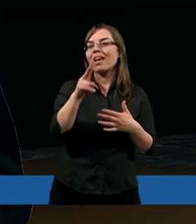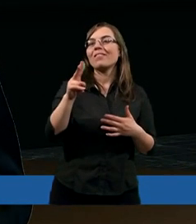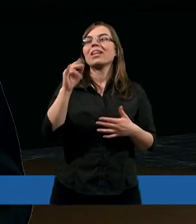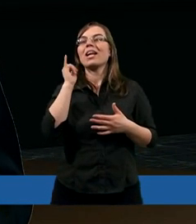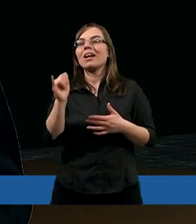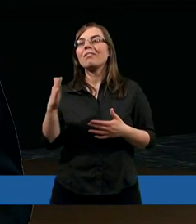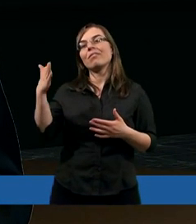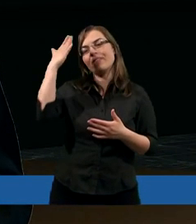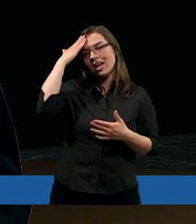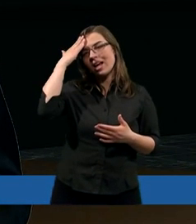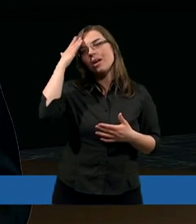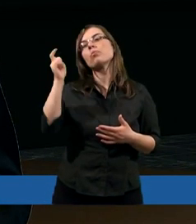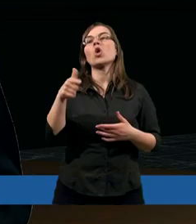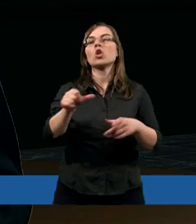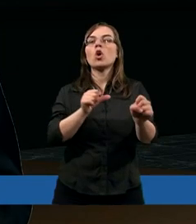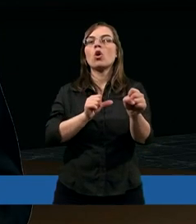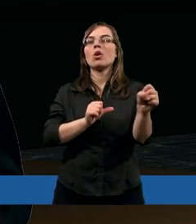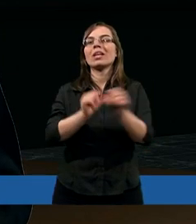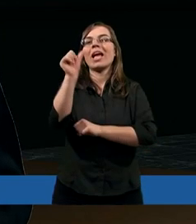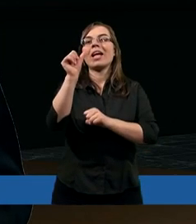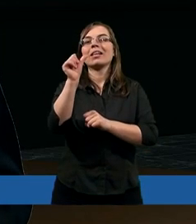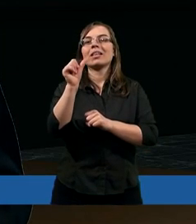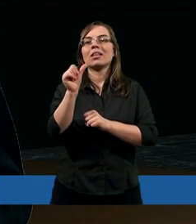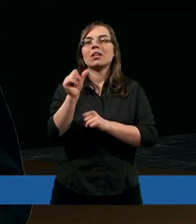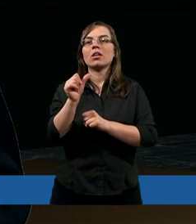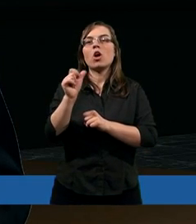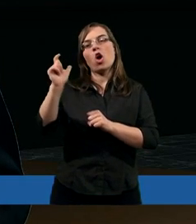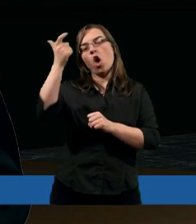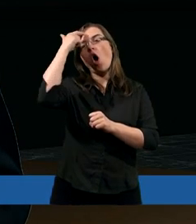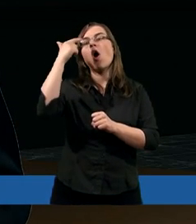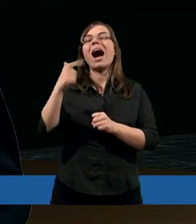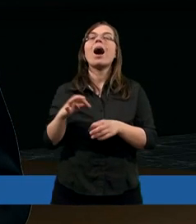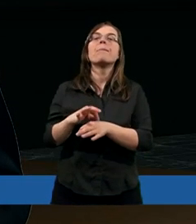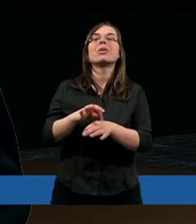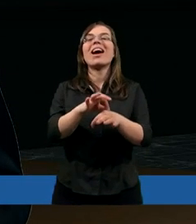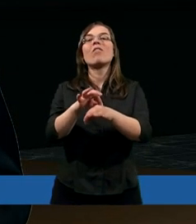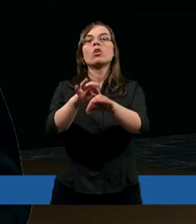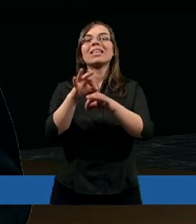wiem, co to jest rola przewodnika.